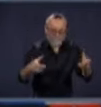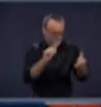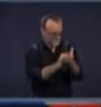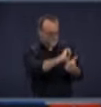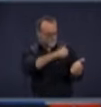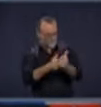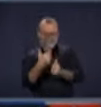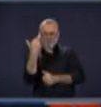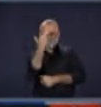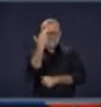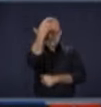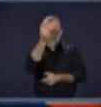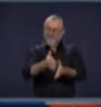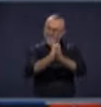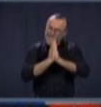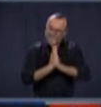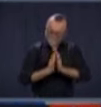nous